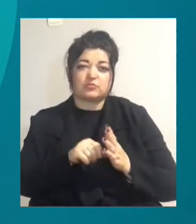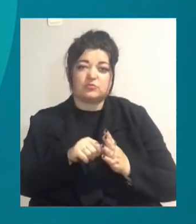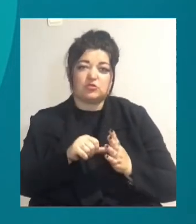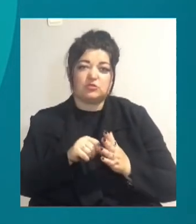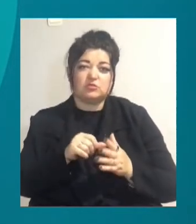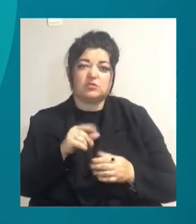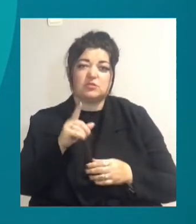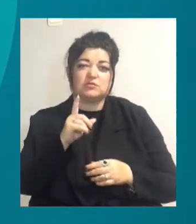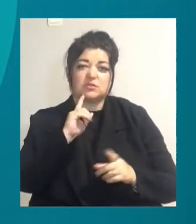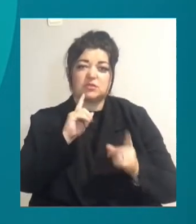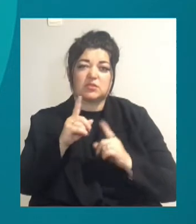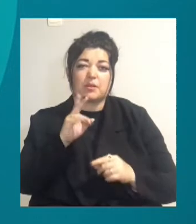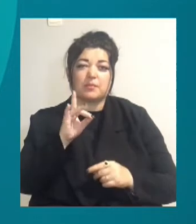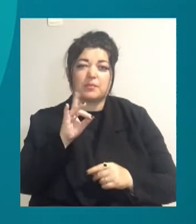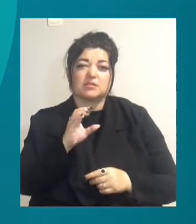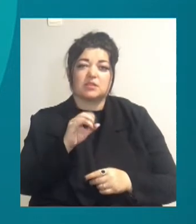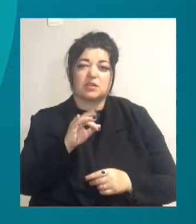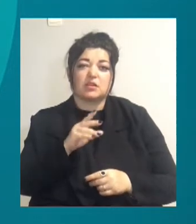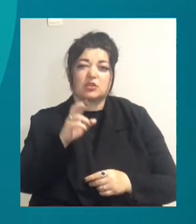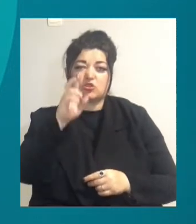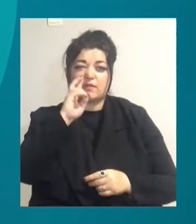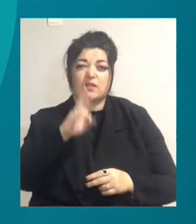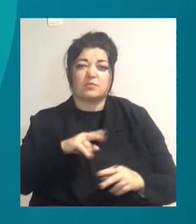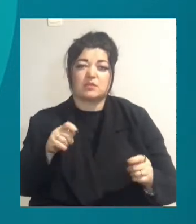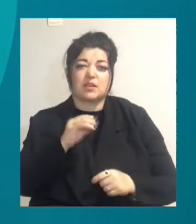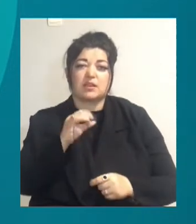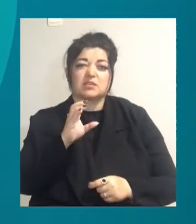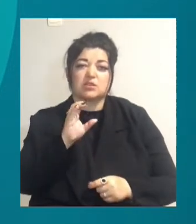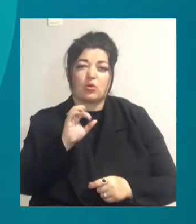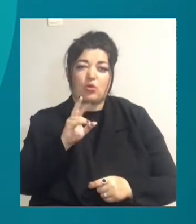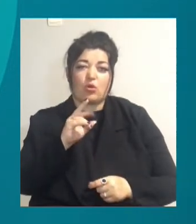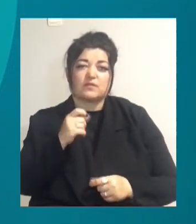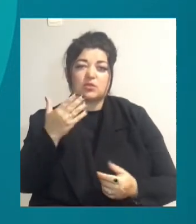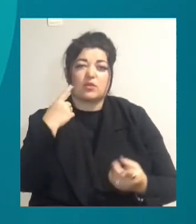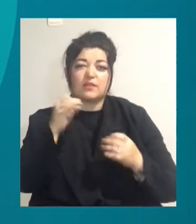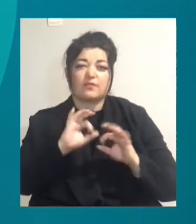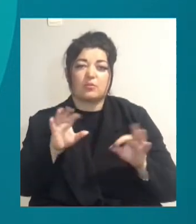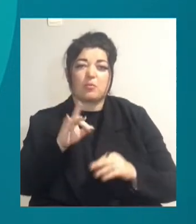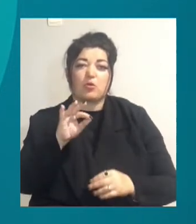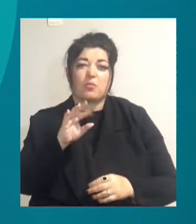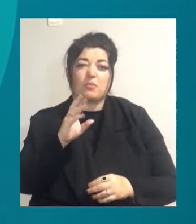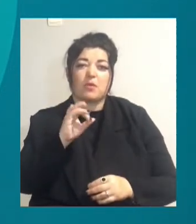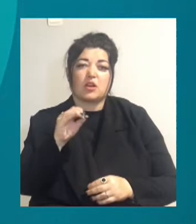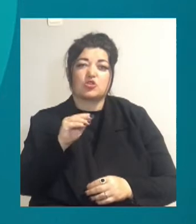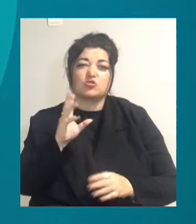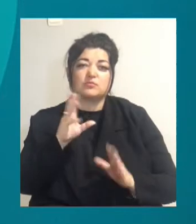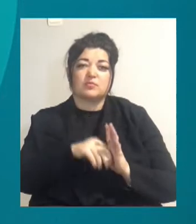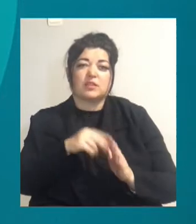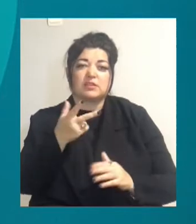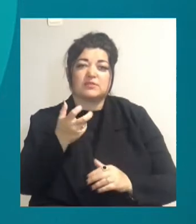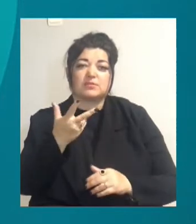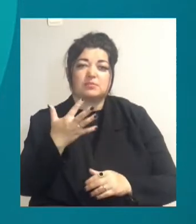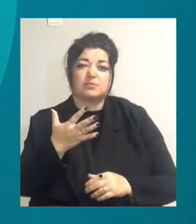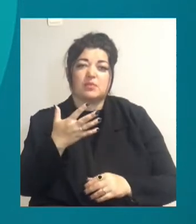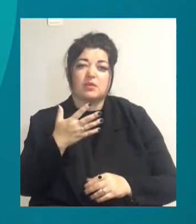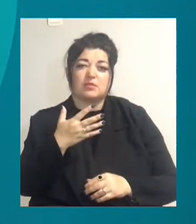-секретар Одеської обласної державної адміністрації Денис Соколов. За його інформацією, для відновлення електромереж задіяли 325 працівників «Хобленерго»